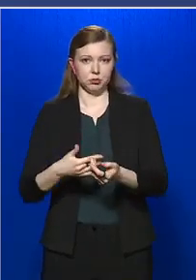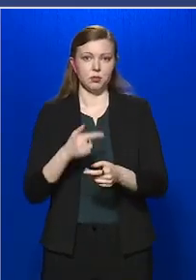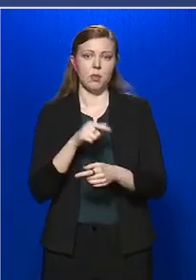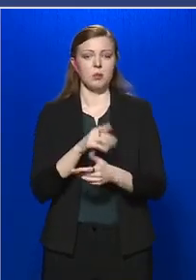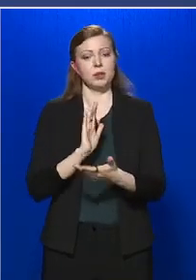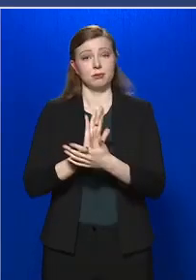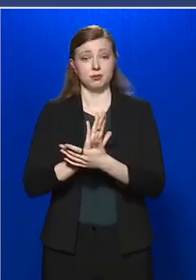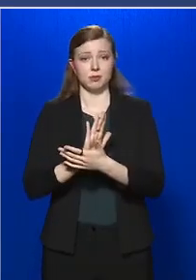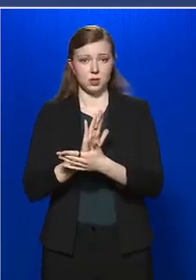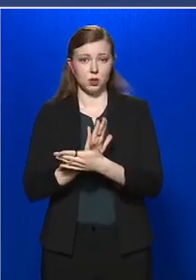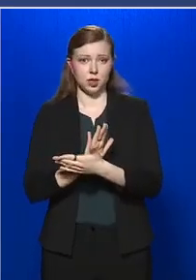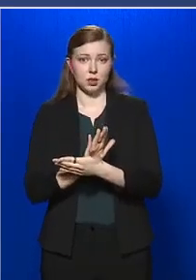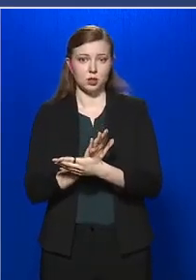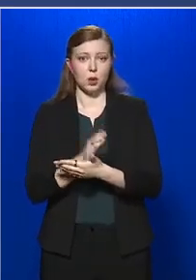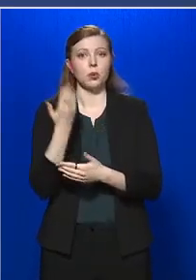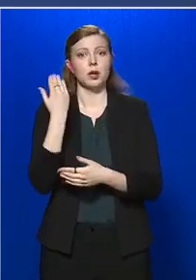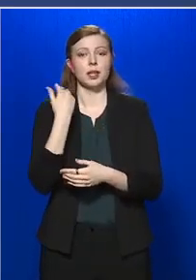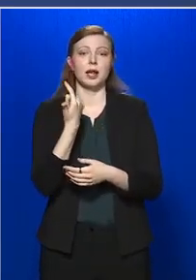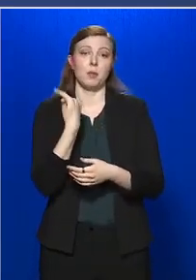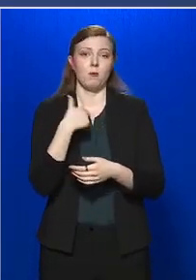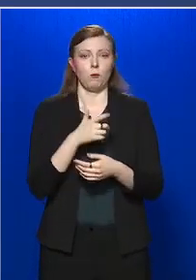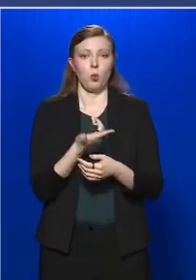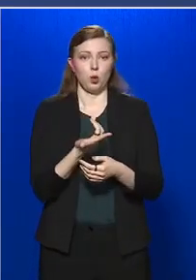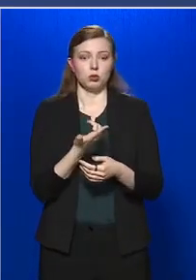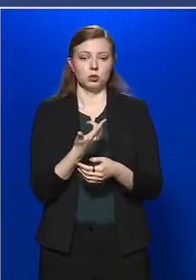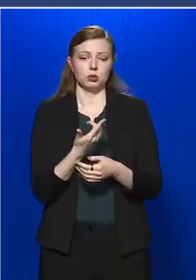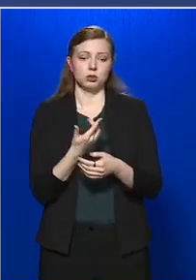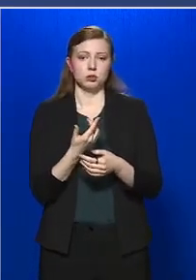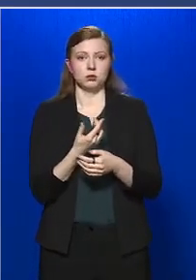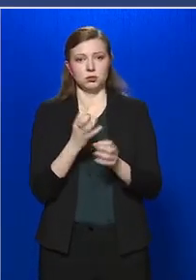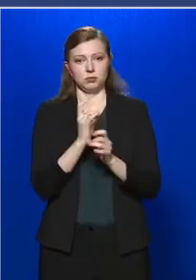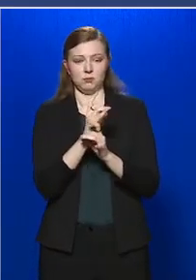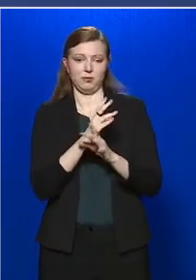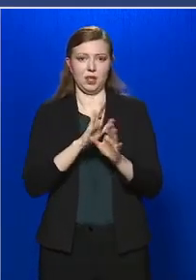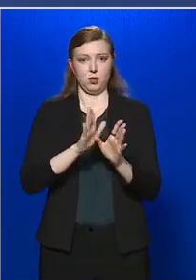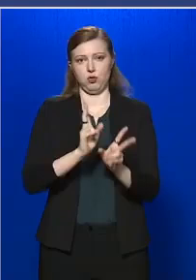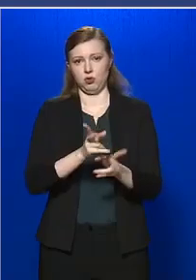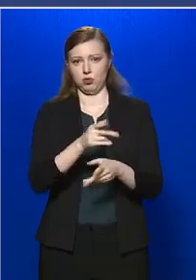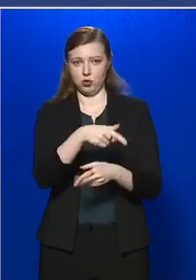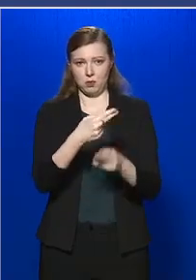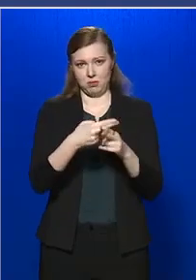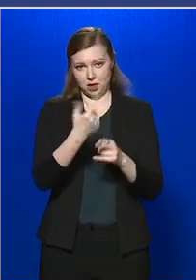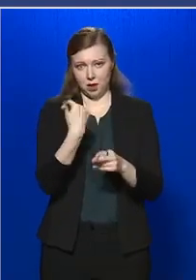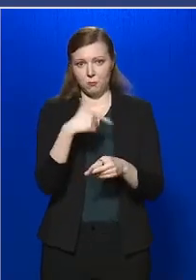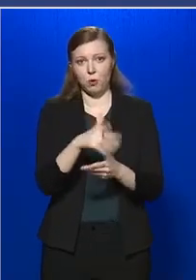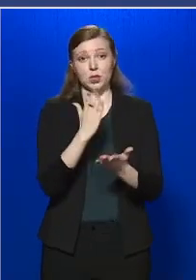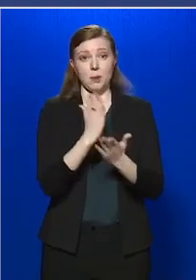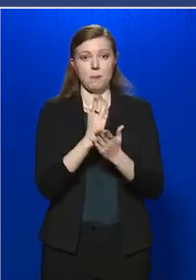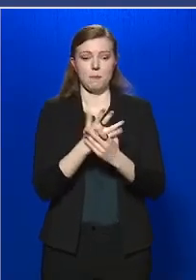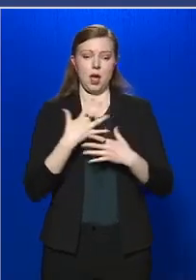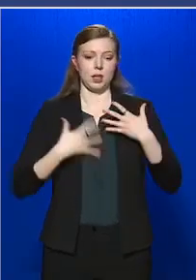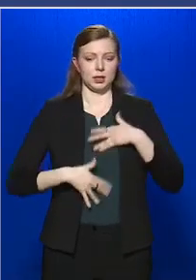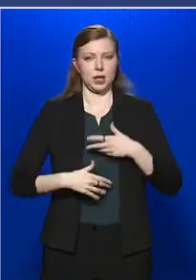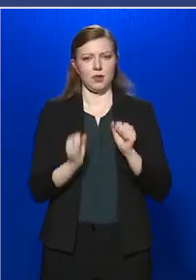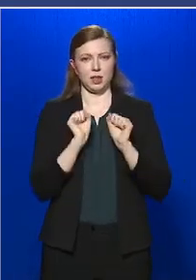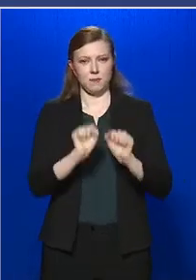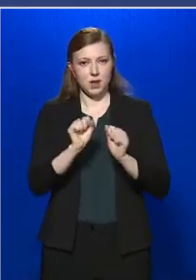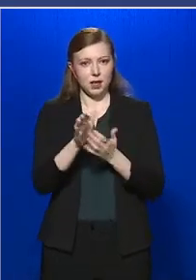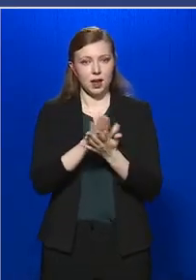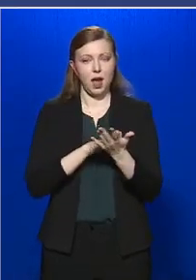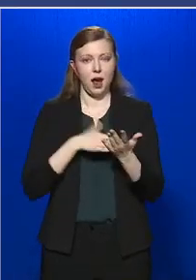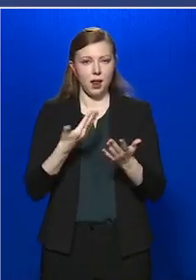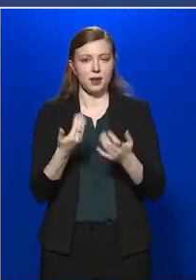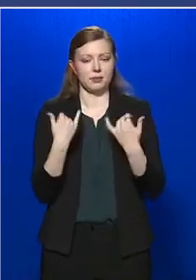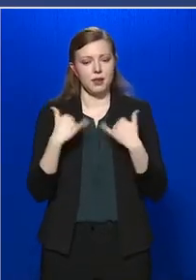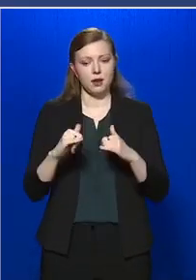bizonyítéka annak, hogy jelen volt, vagy van a szervezetben, de már a szervezet védekezése